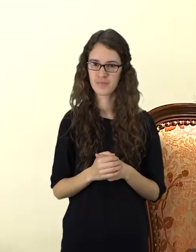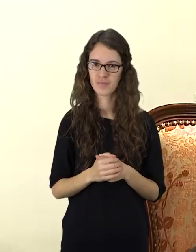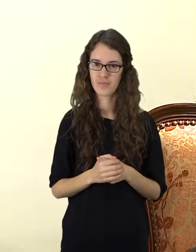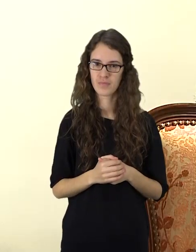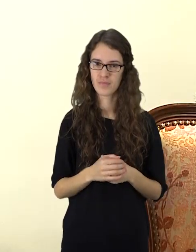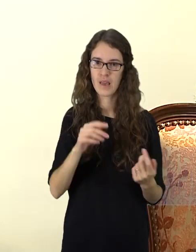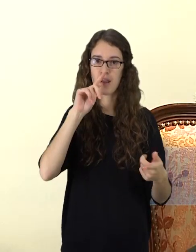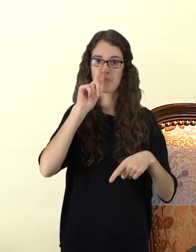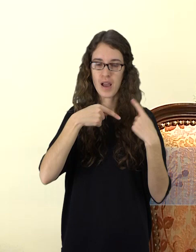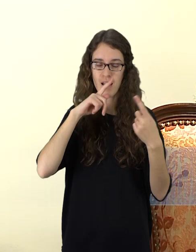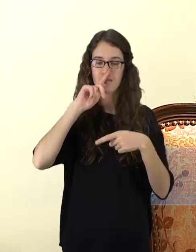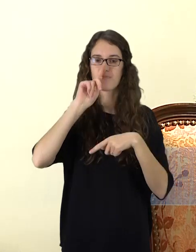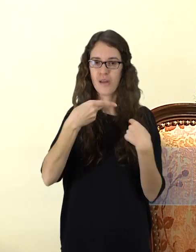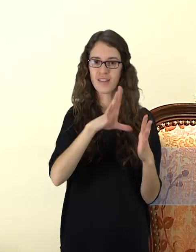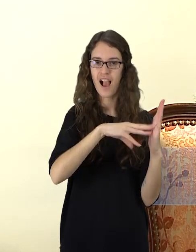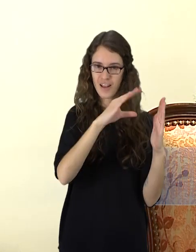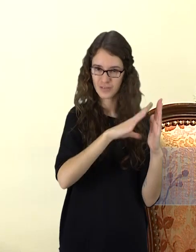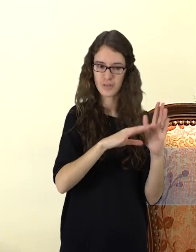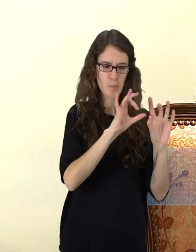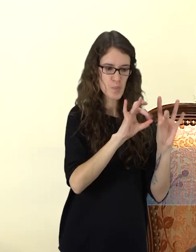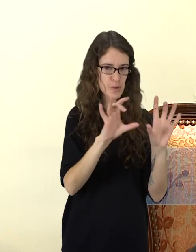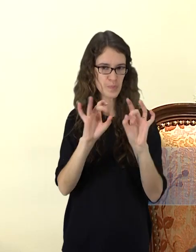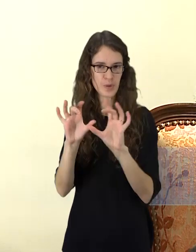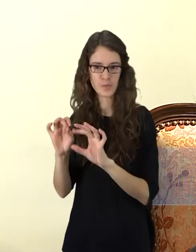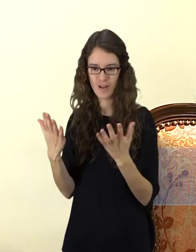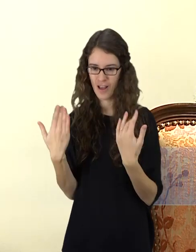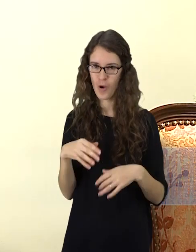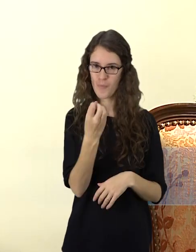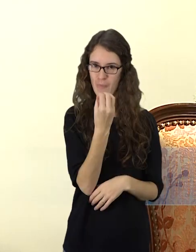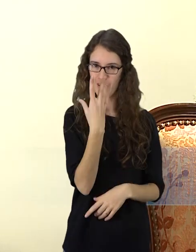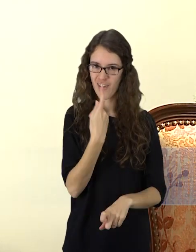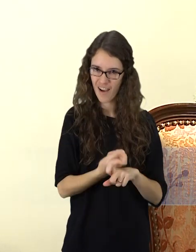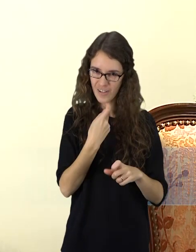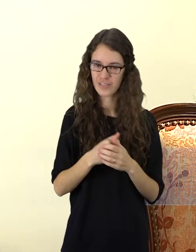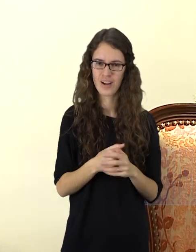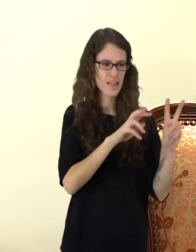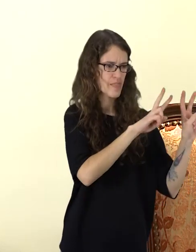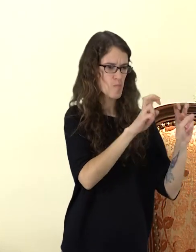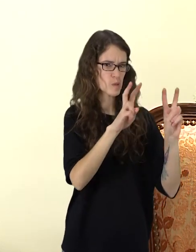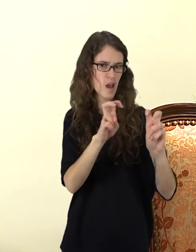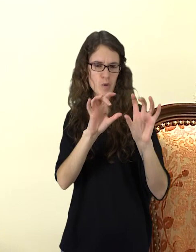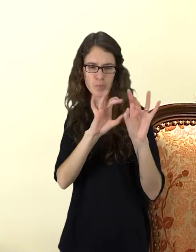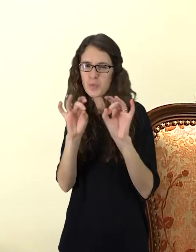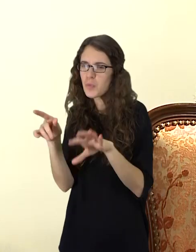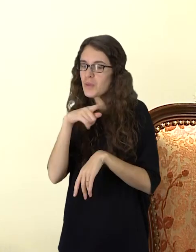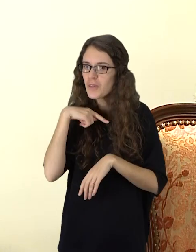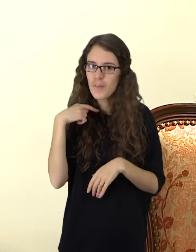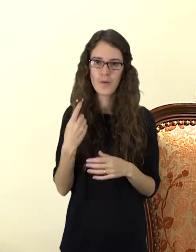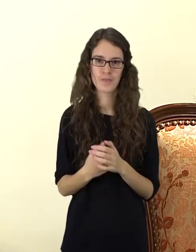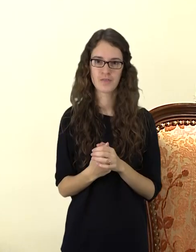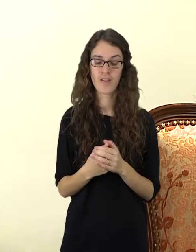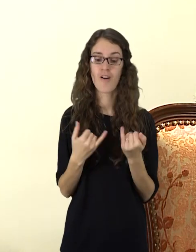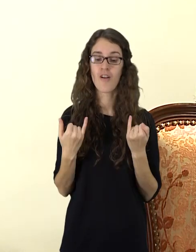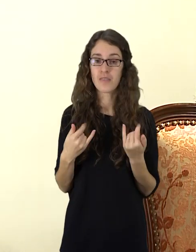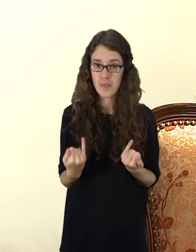kalendorius yra skirtingas. Jau 15, tai tų temų buvo labai daug, o dabar, kadangi šiais metais